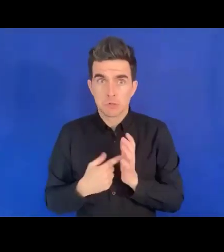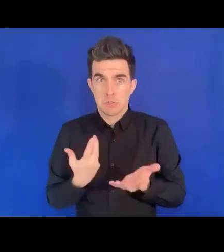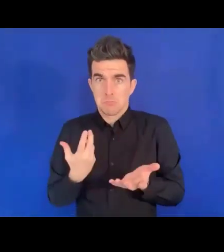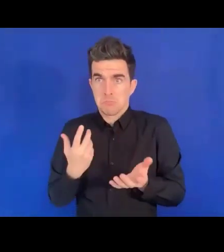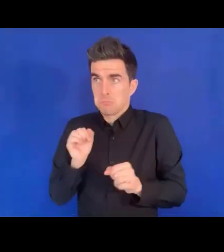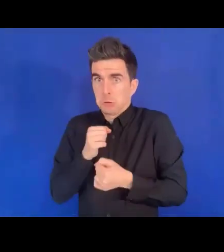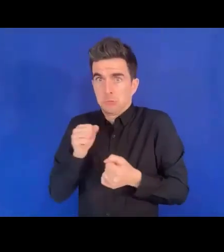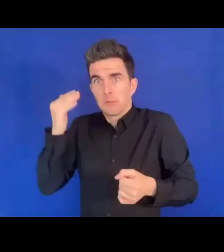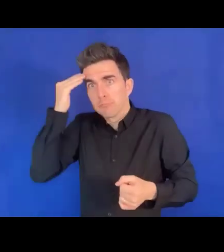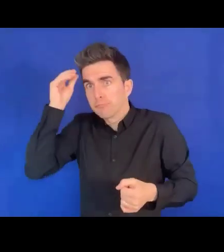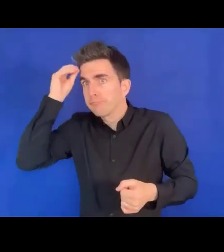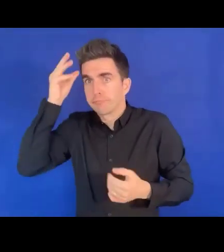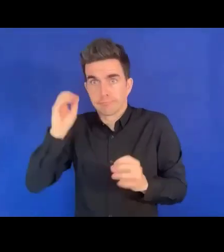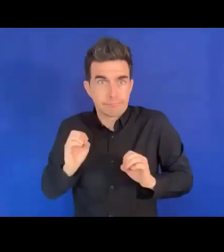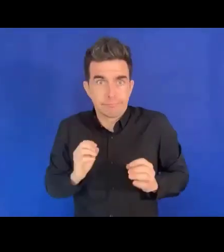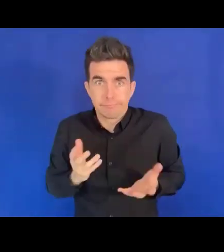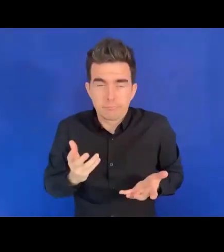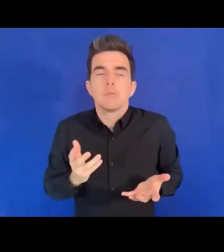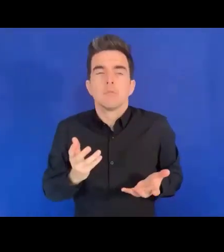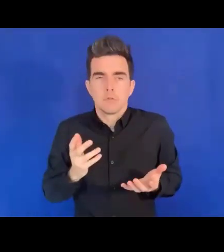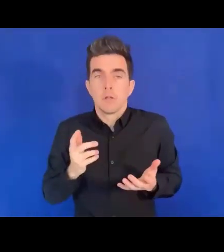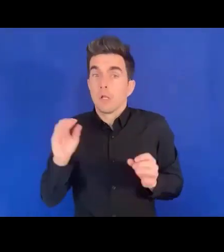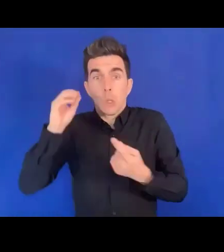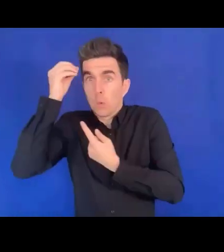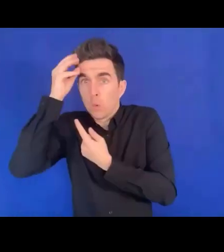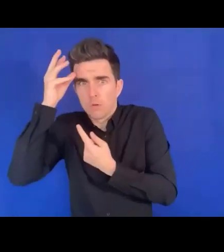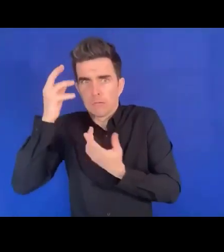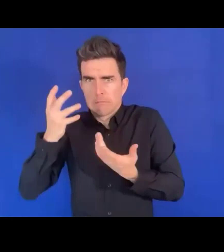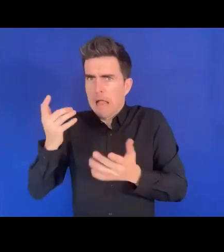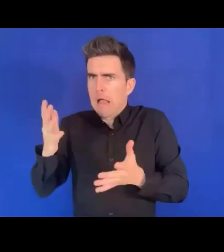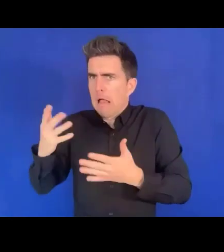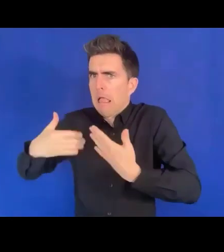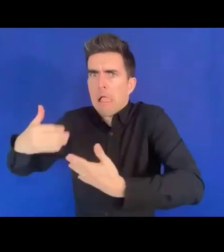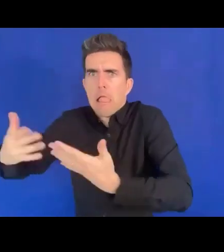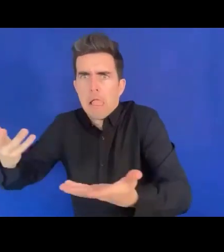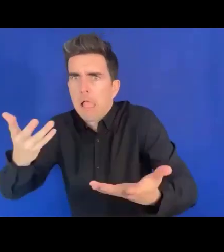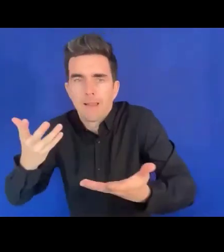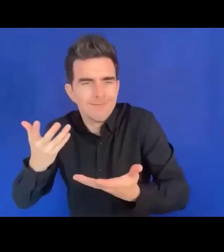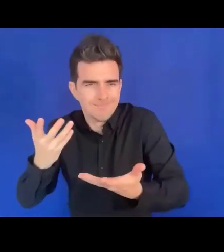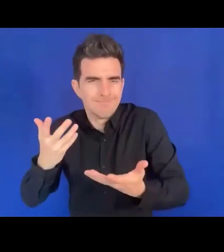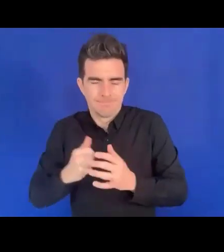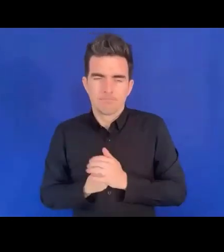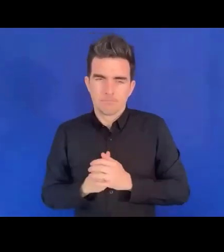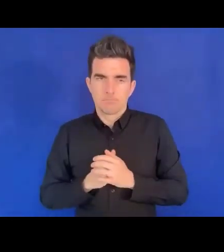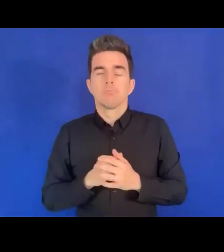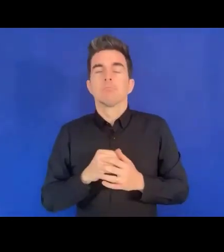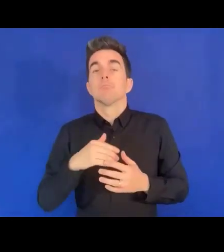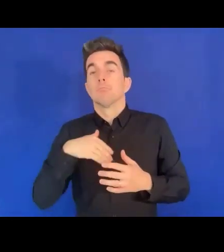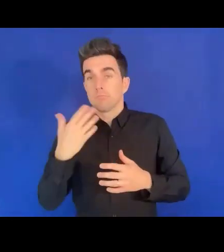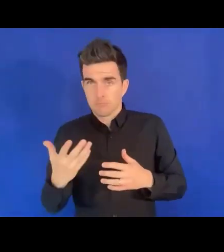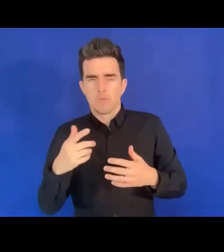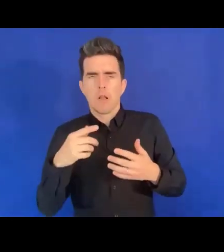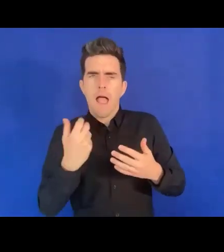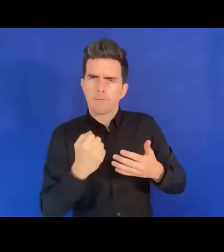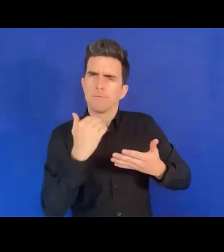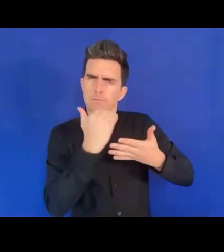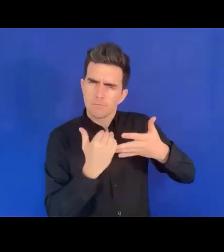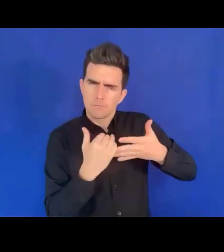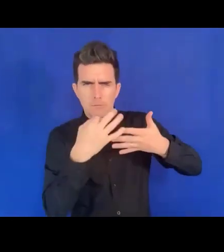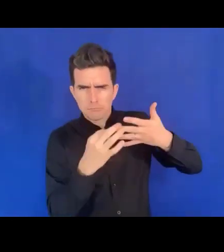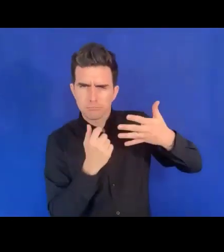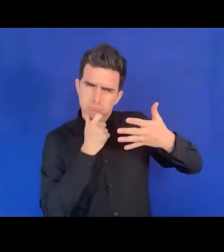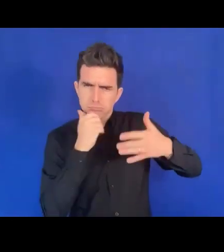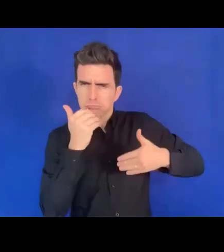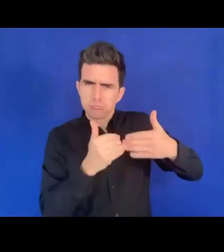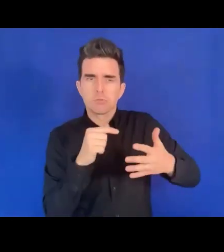Alors, c'est donc pour cela que c'est important. Nous avons besoin de statistiques. Nous devons savoir où